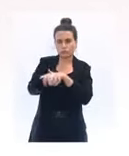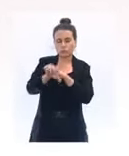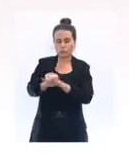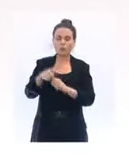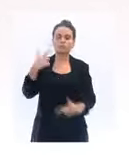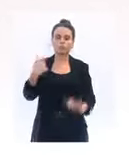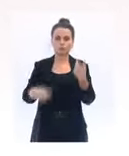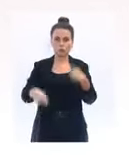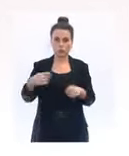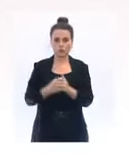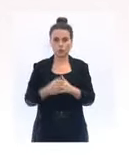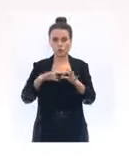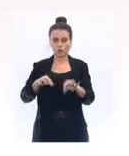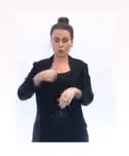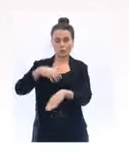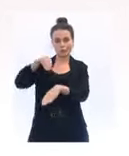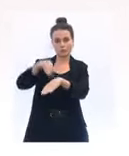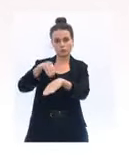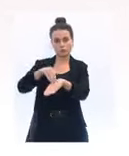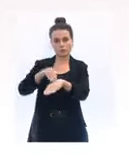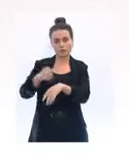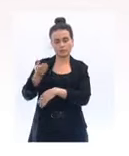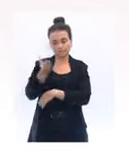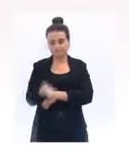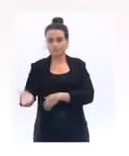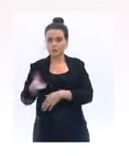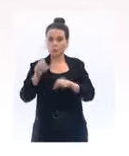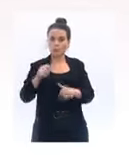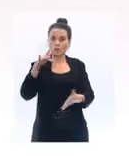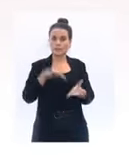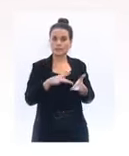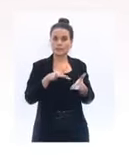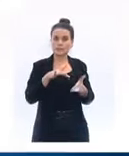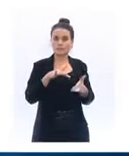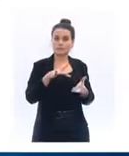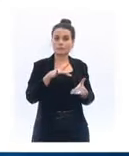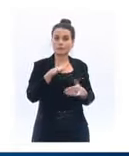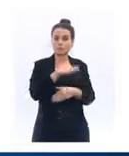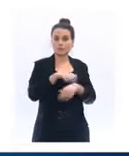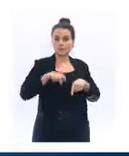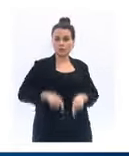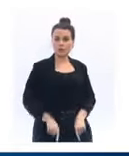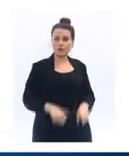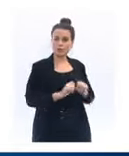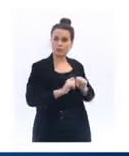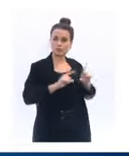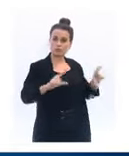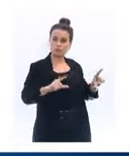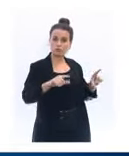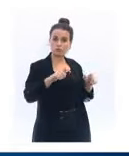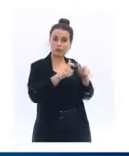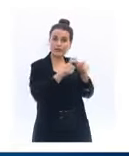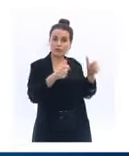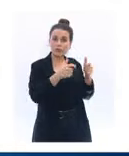vous rendre sur le site du gouvernement pour retrouver la liste exhaustive des établissements pouvant